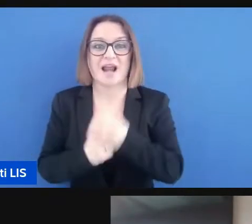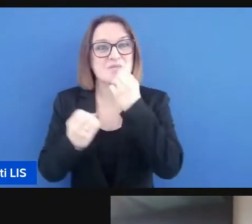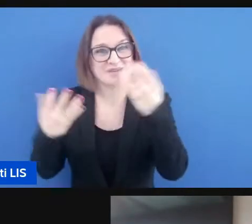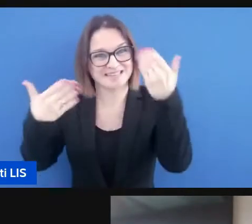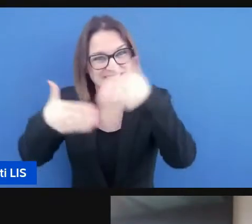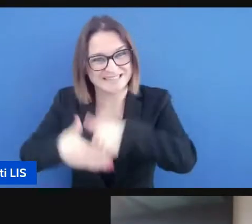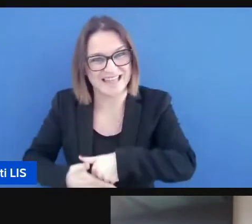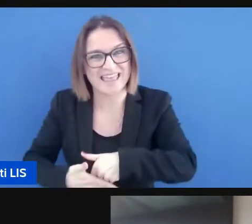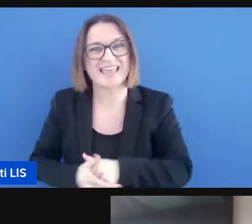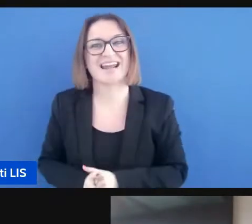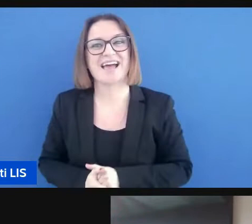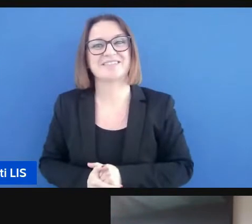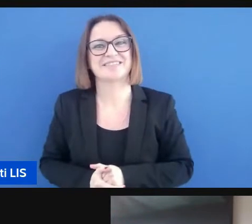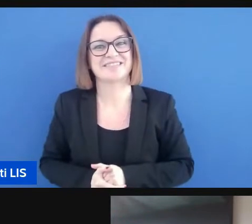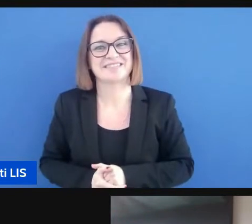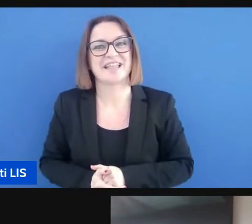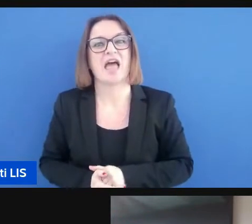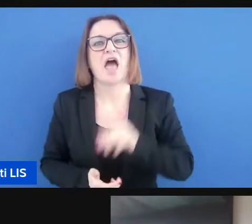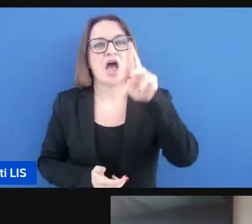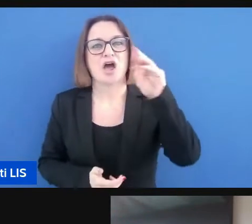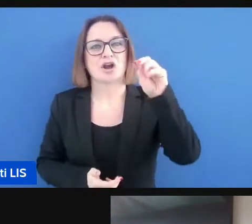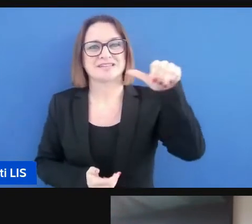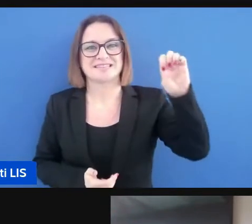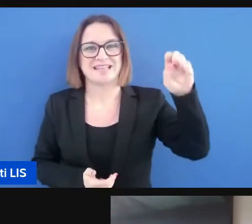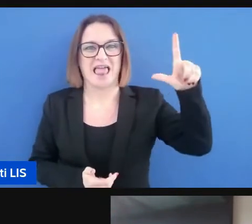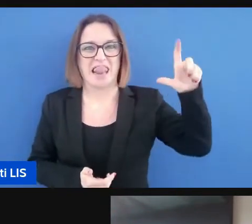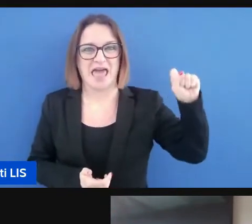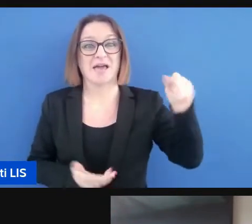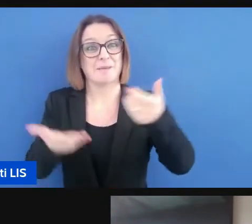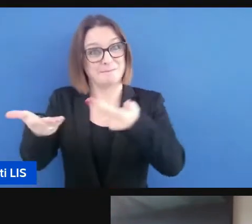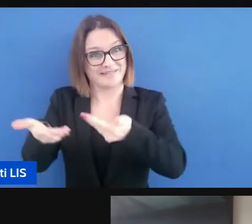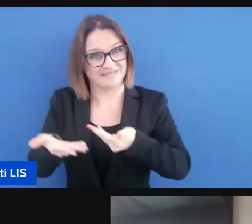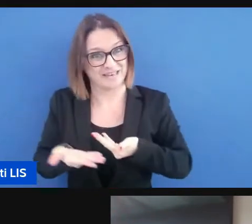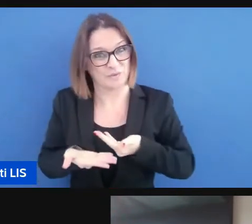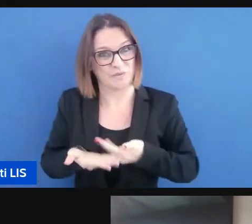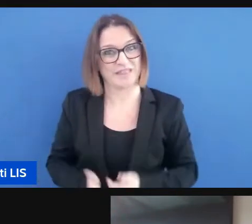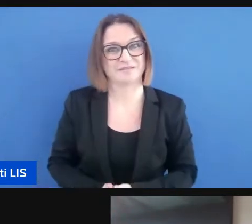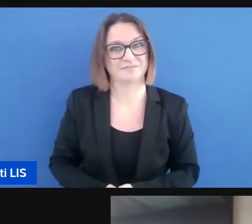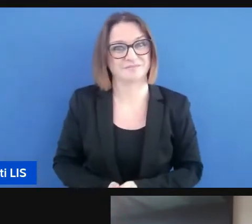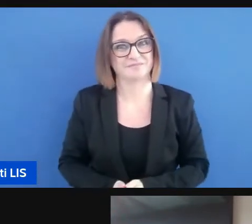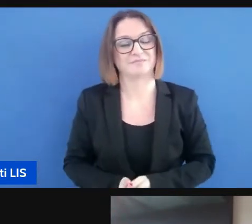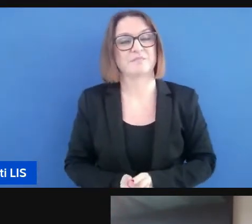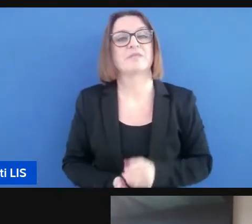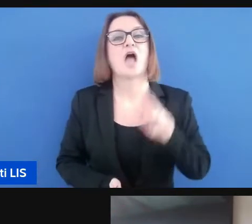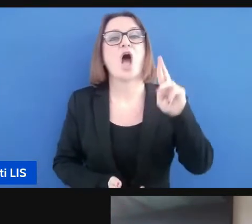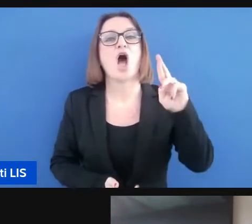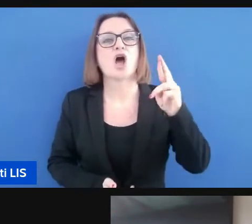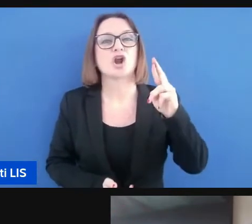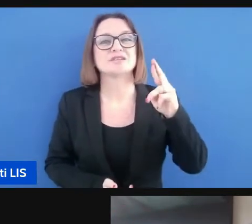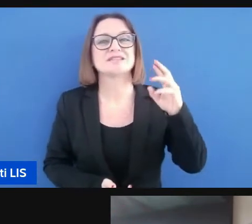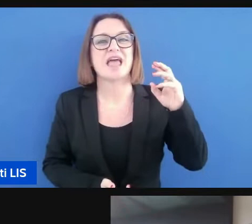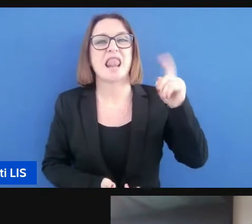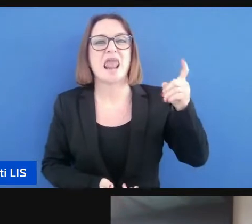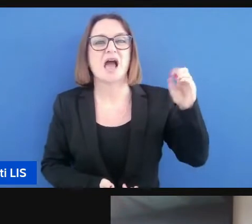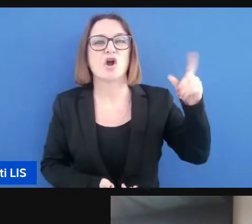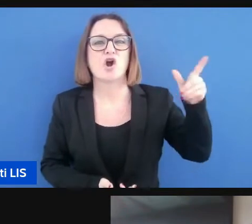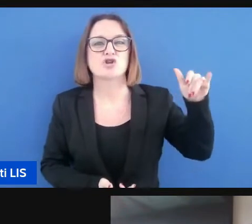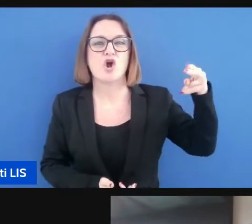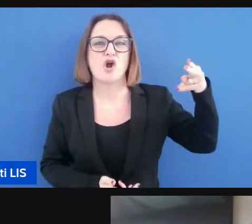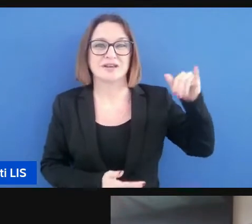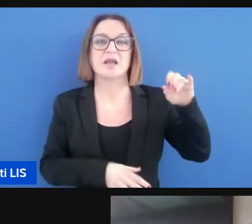buonasera Rossella benvenuta grazie Rossella Gorglioni è professionista nel settore